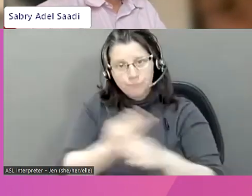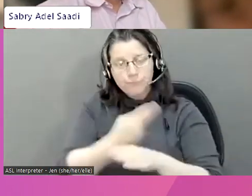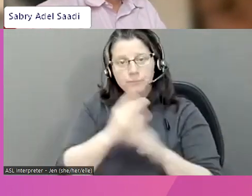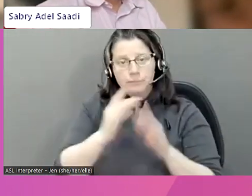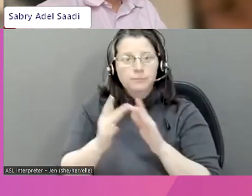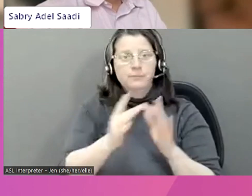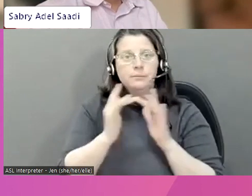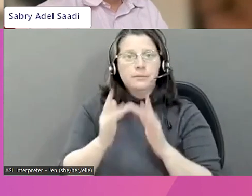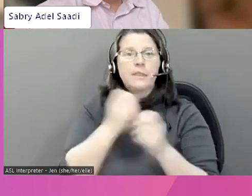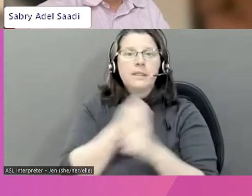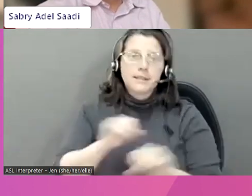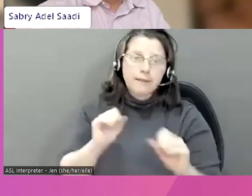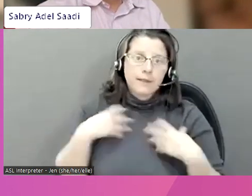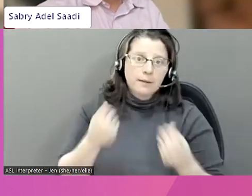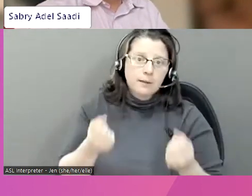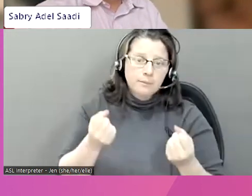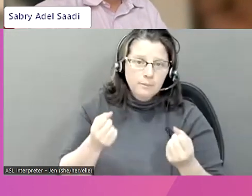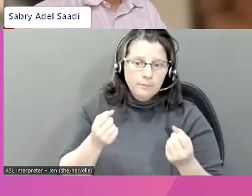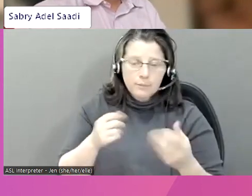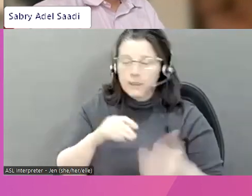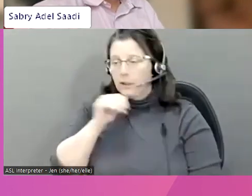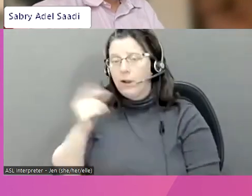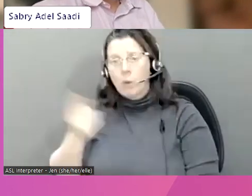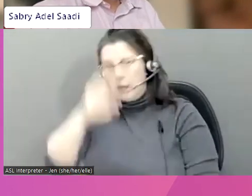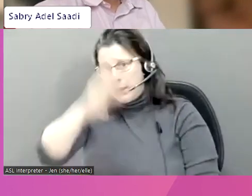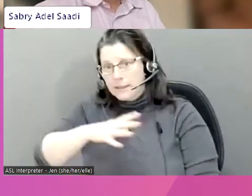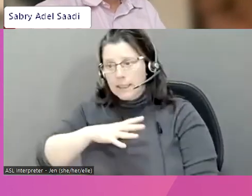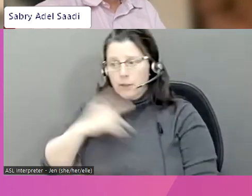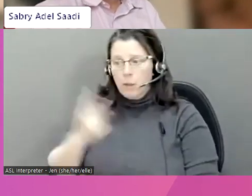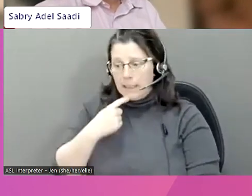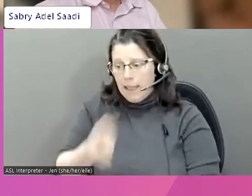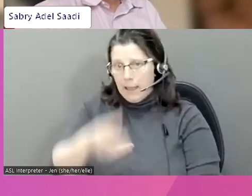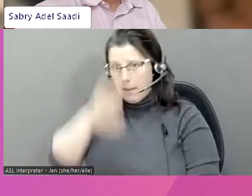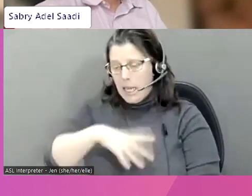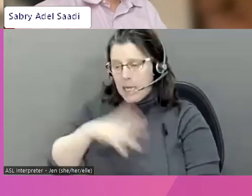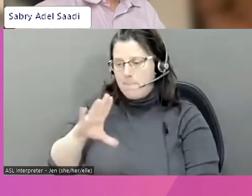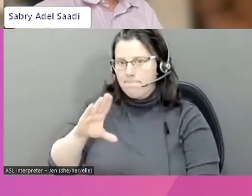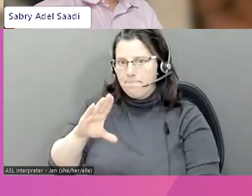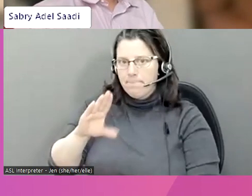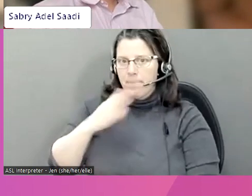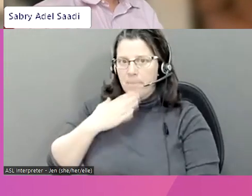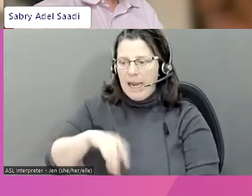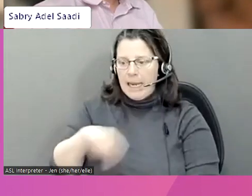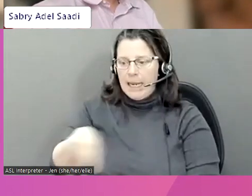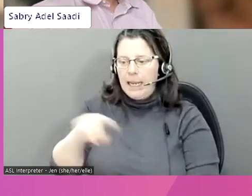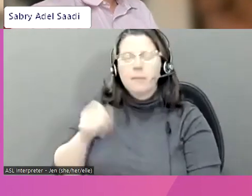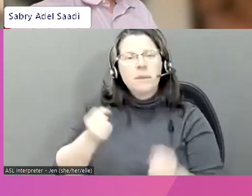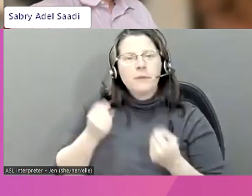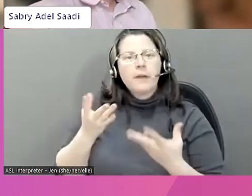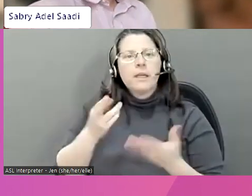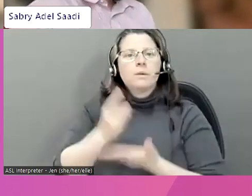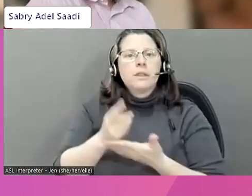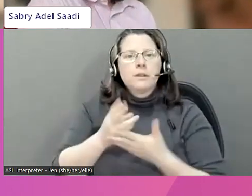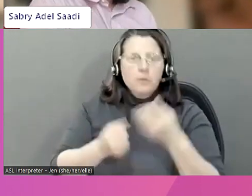sécuritaire. Même chose lorsque nous parlons de masculinité, il ne faut pas simplement dire aux hommes et aux garçons que